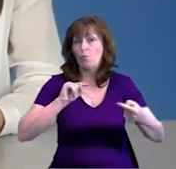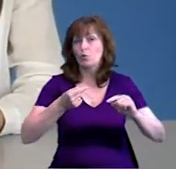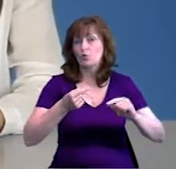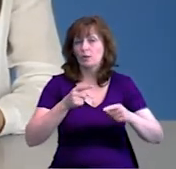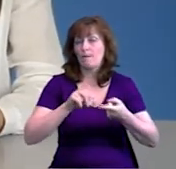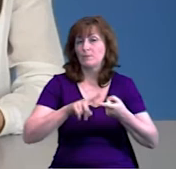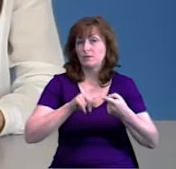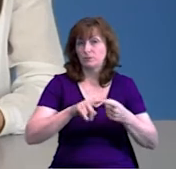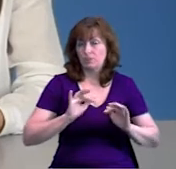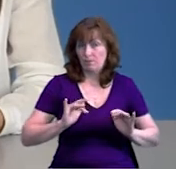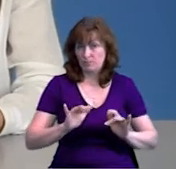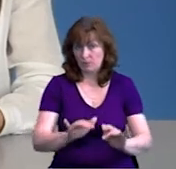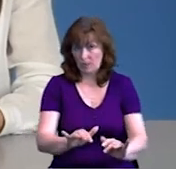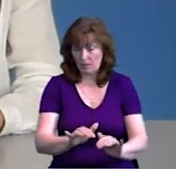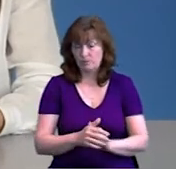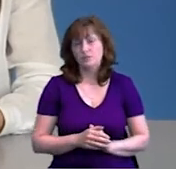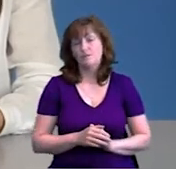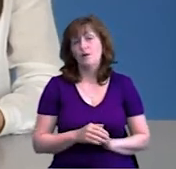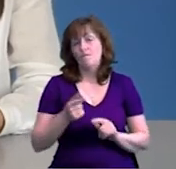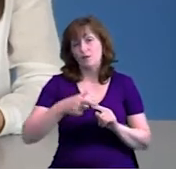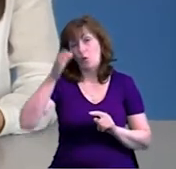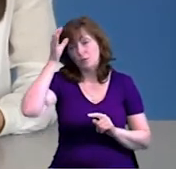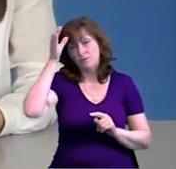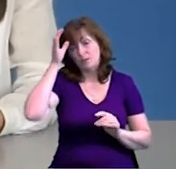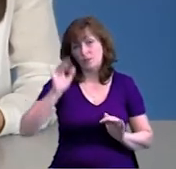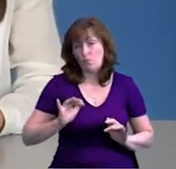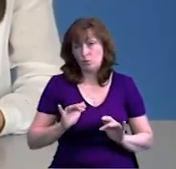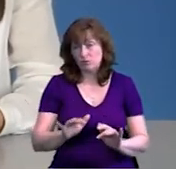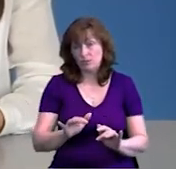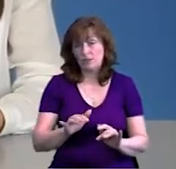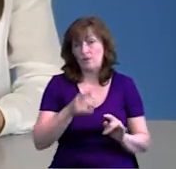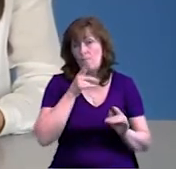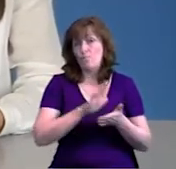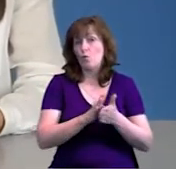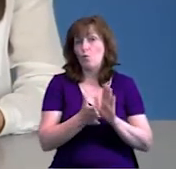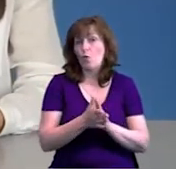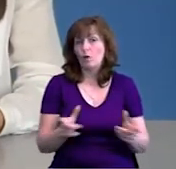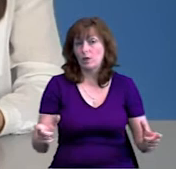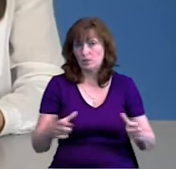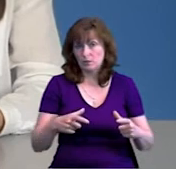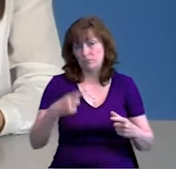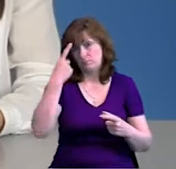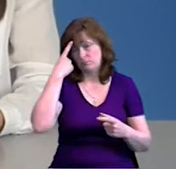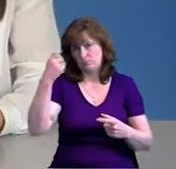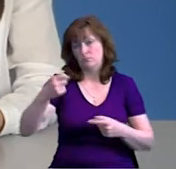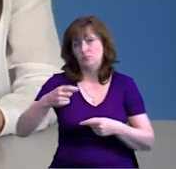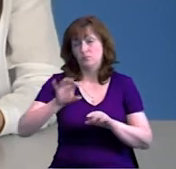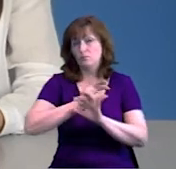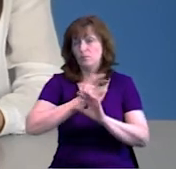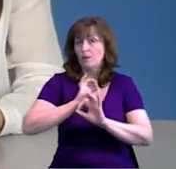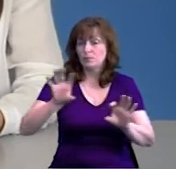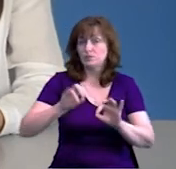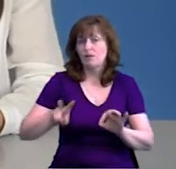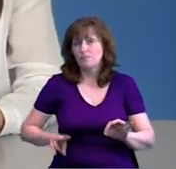та методичні рекомендації з організації освітнього процесу в умовах адаптивного карантину надійшлять у школи на наступному тижні. Щойно